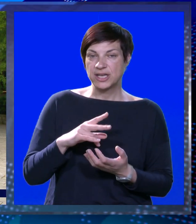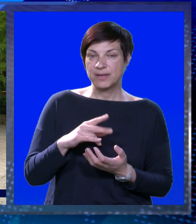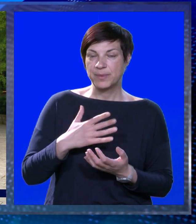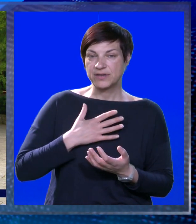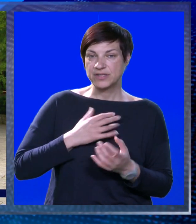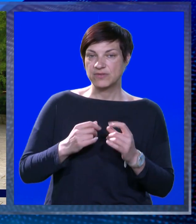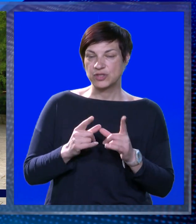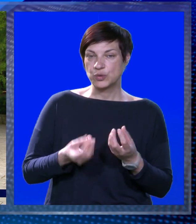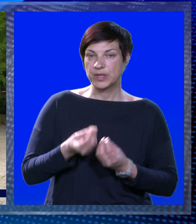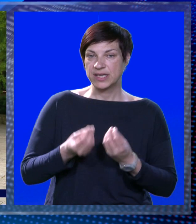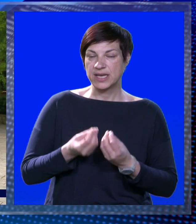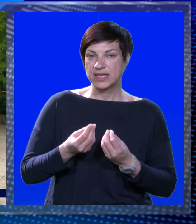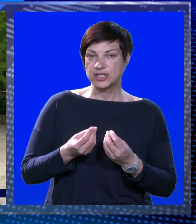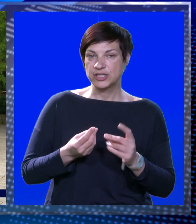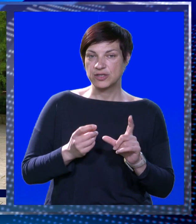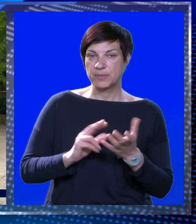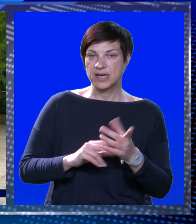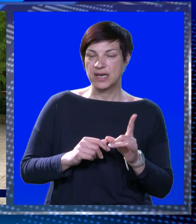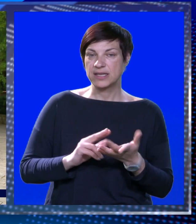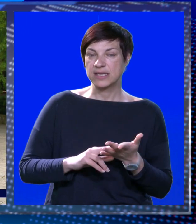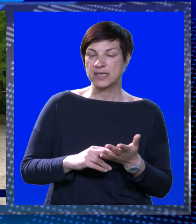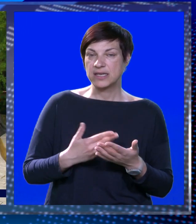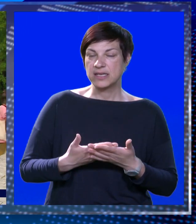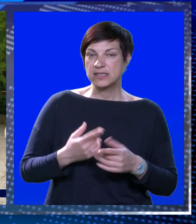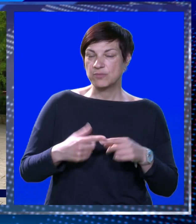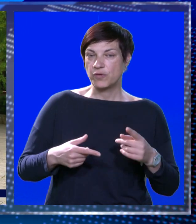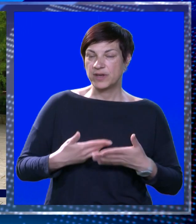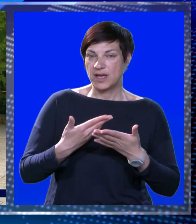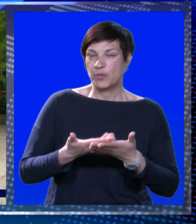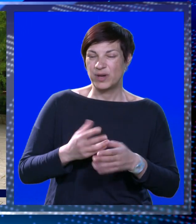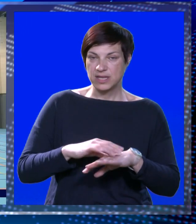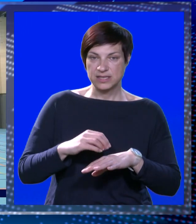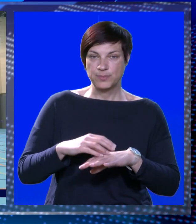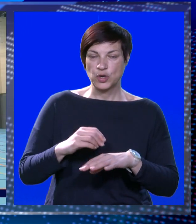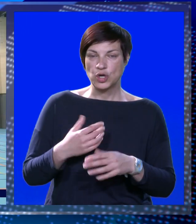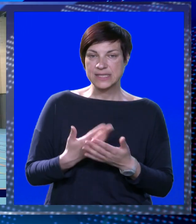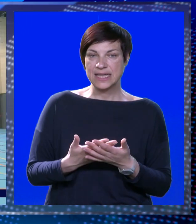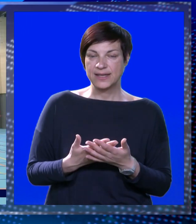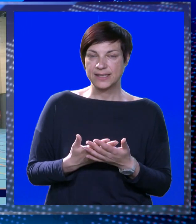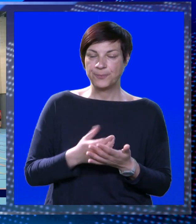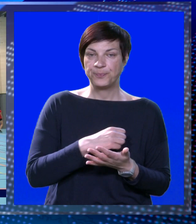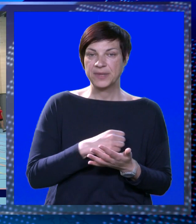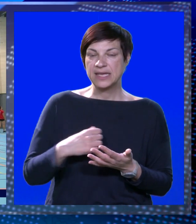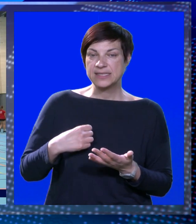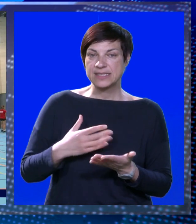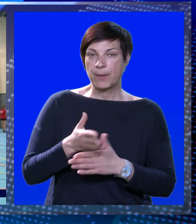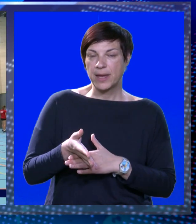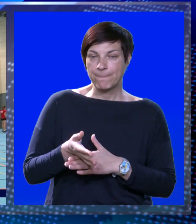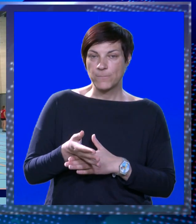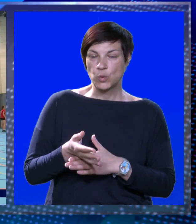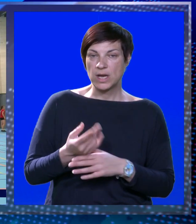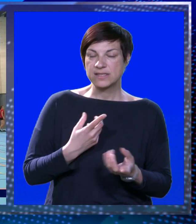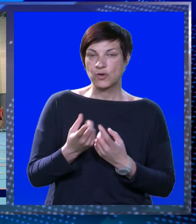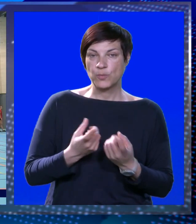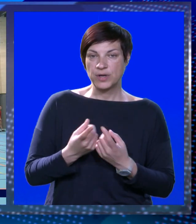parovima sa svojim svojim igračicom Ravnjom Vindiš su morali u finalu preletirati i njene ozljede. Pa evo, samim molaskom